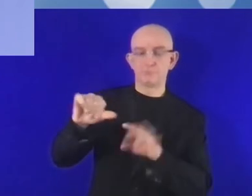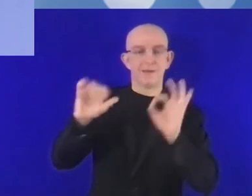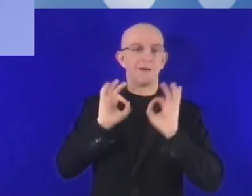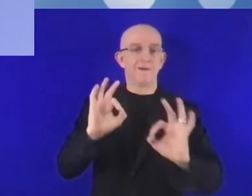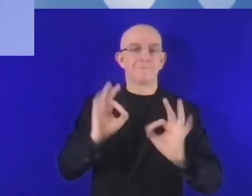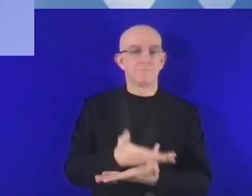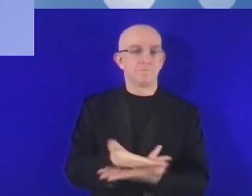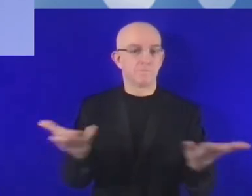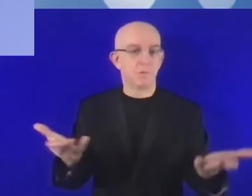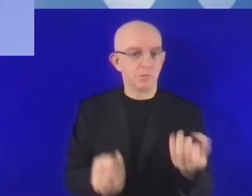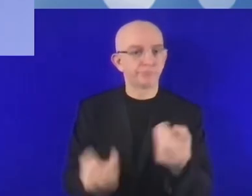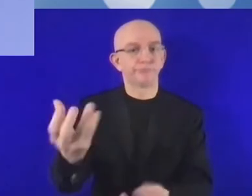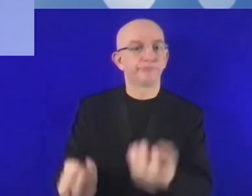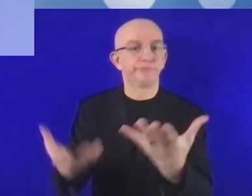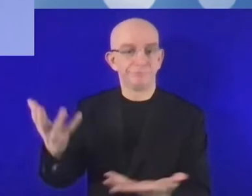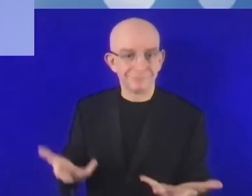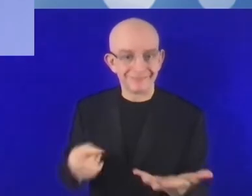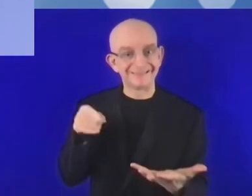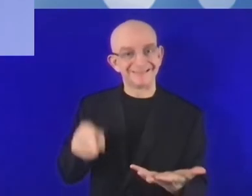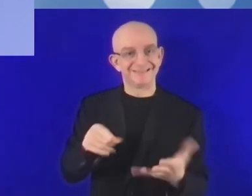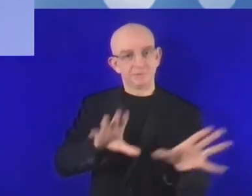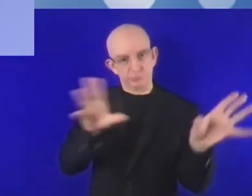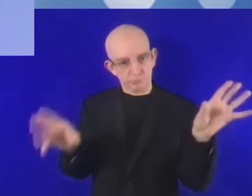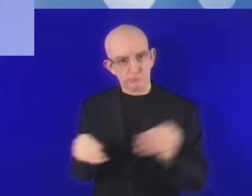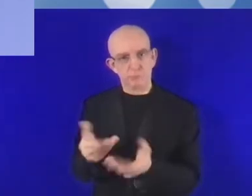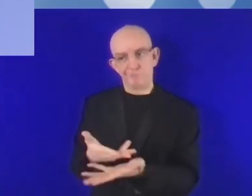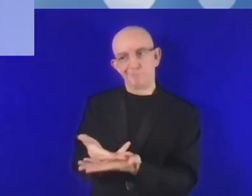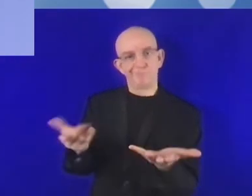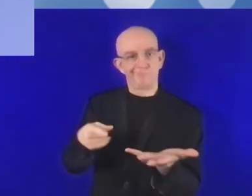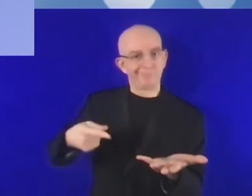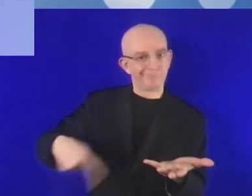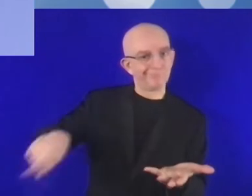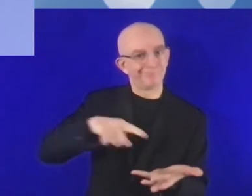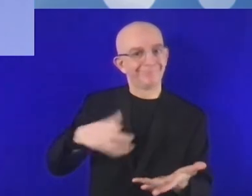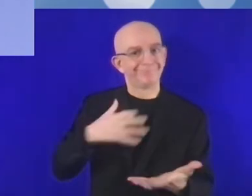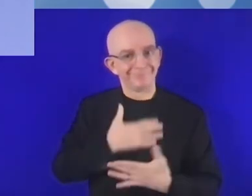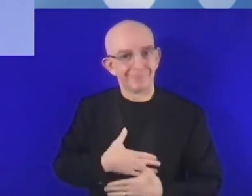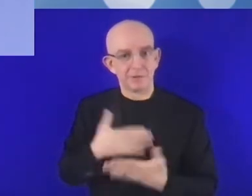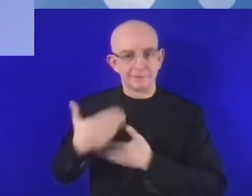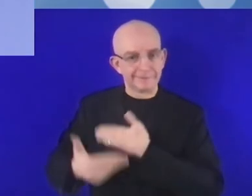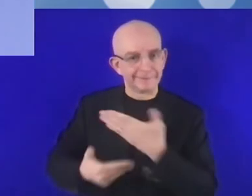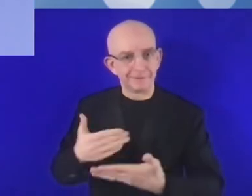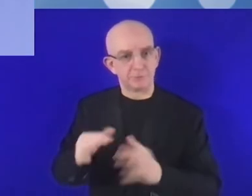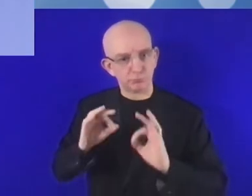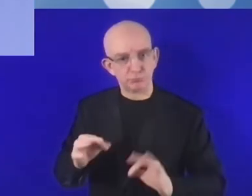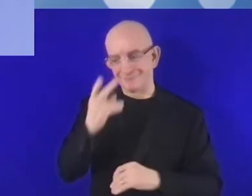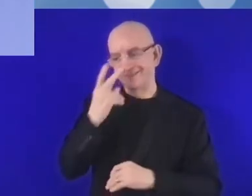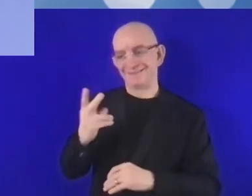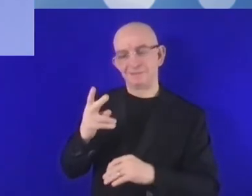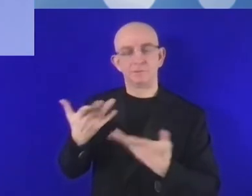współpraca prowadzona w poważnym duchu, ale musi ona także zakładać dużą przejrzystość.